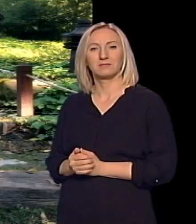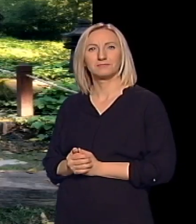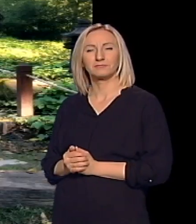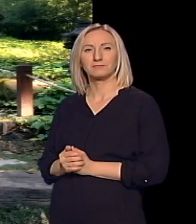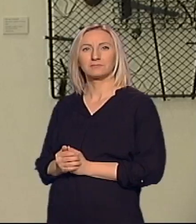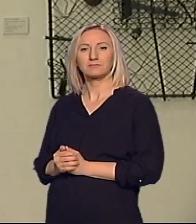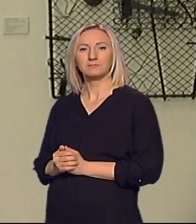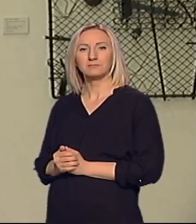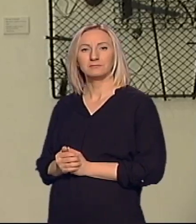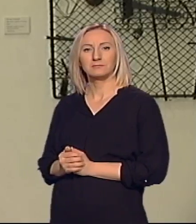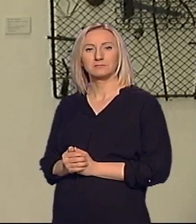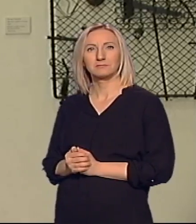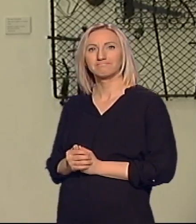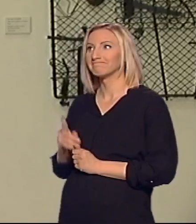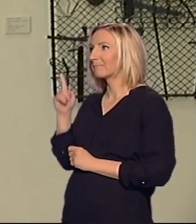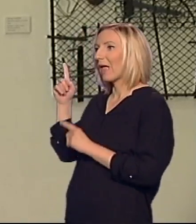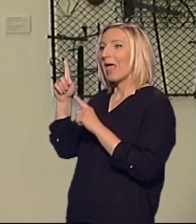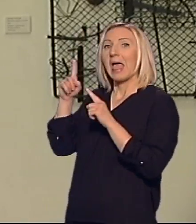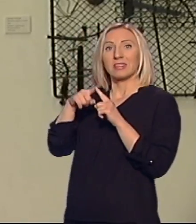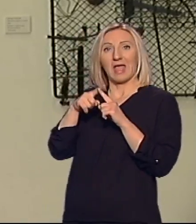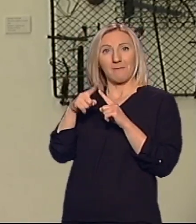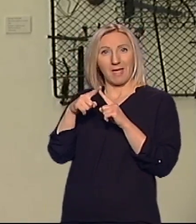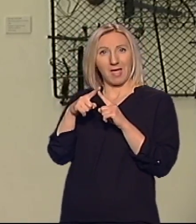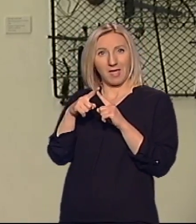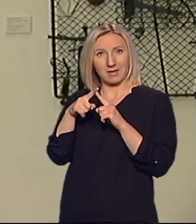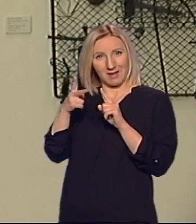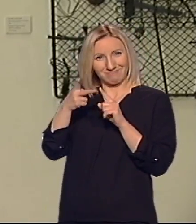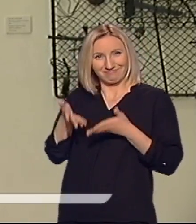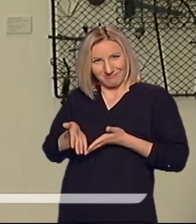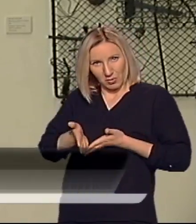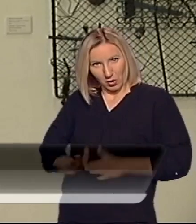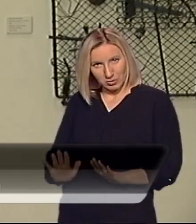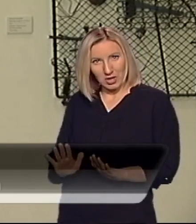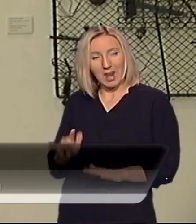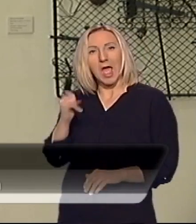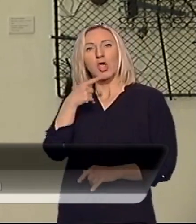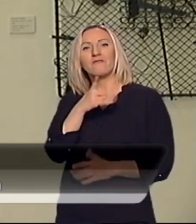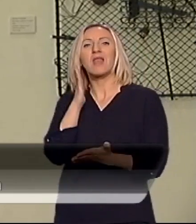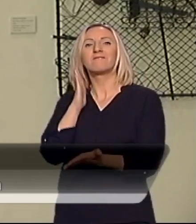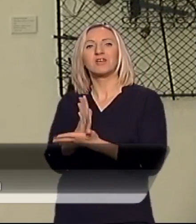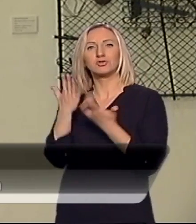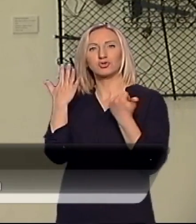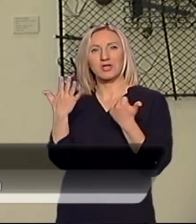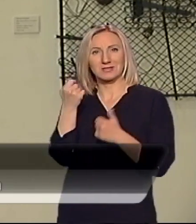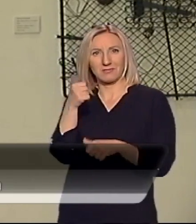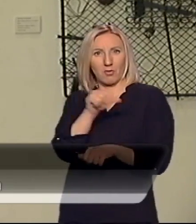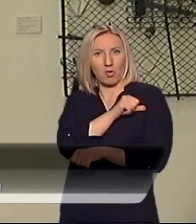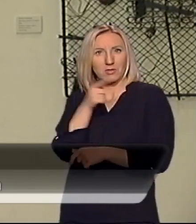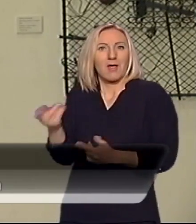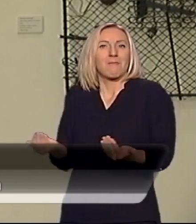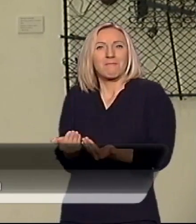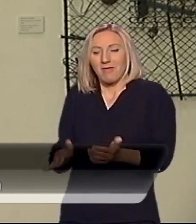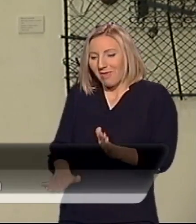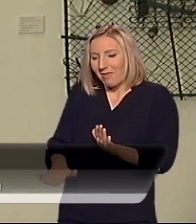sa jovanjenih šest i po godina, tako da, u principu, kao beba i sve to, i kako je počela da rasti sve sva,